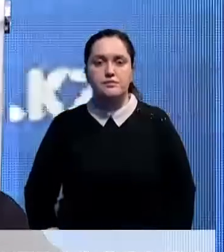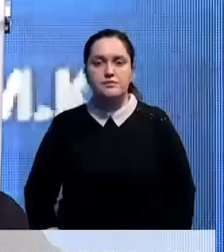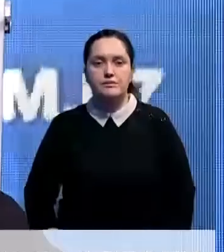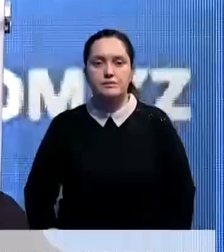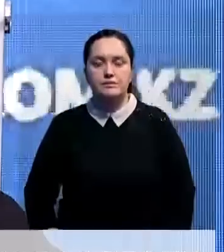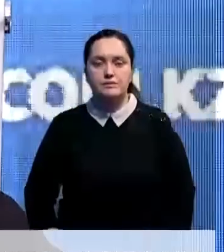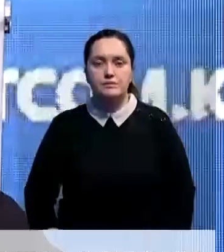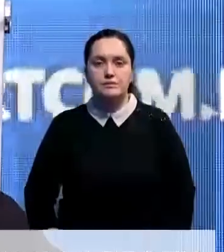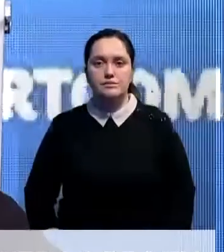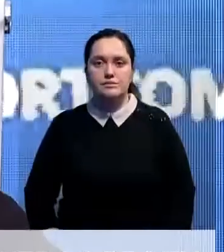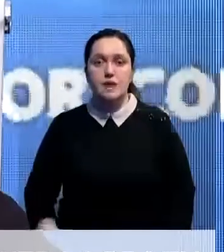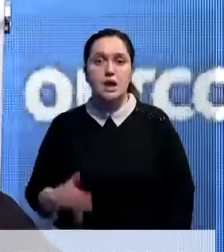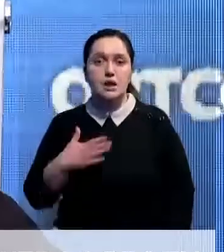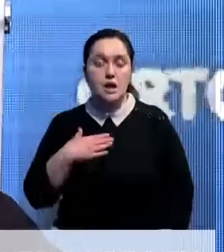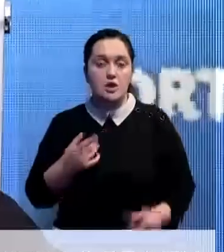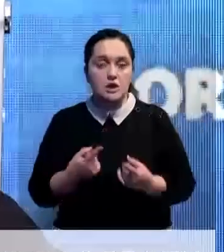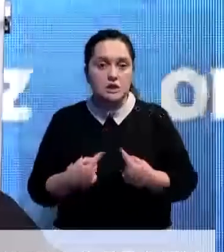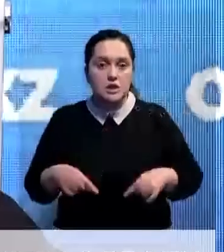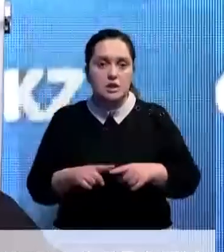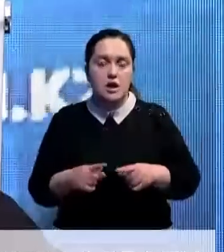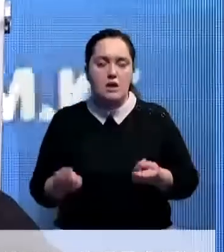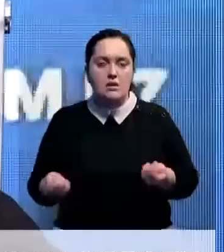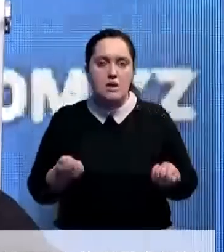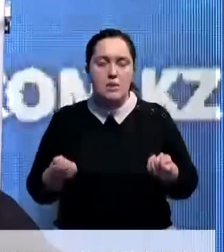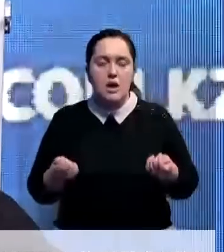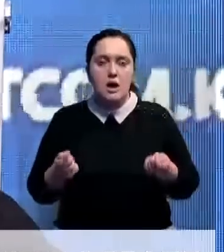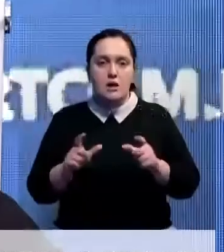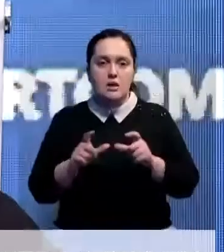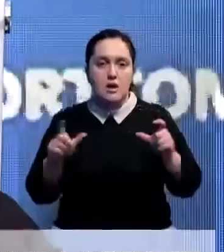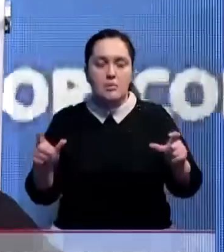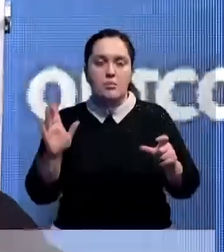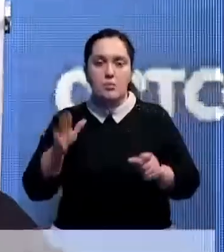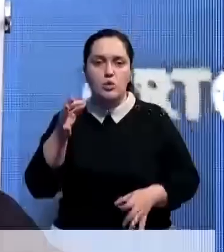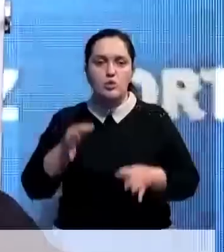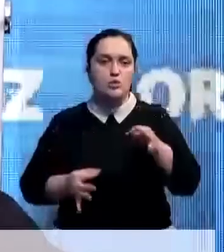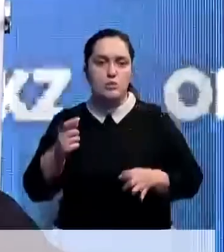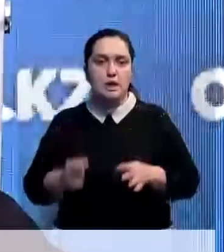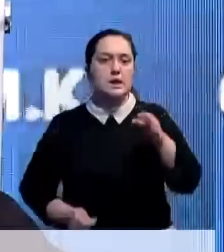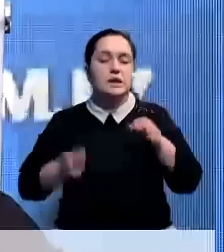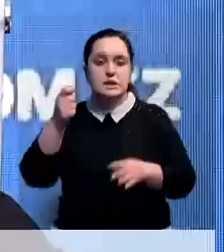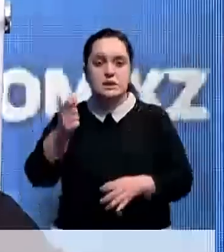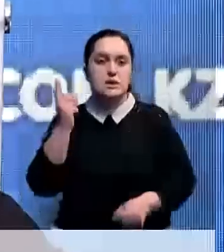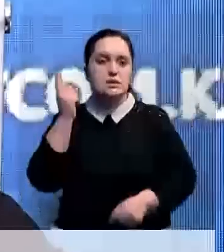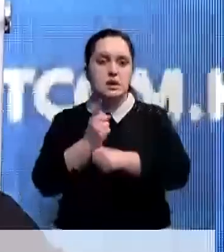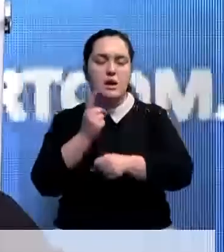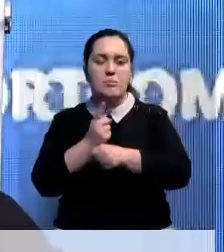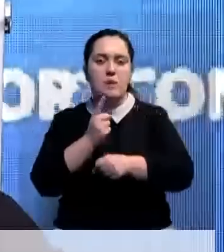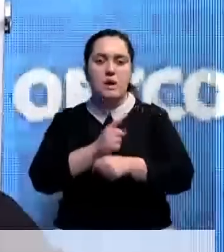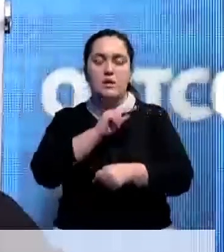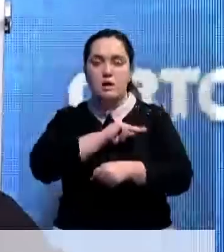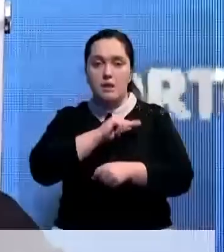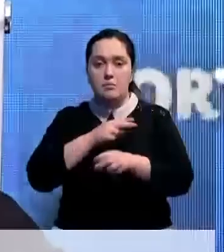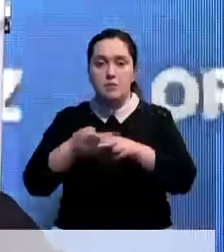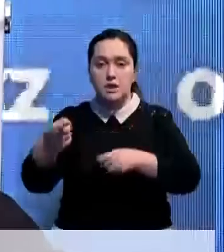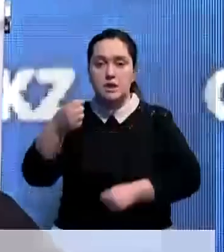С нашим территориальным департаментом будем прорабатывать вопрос и направлять судебный иск на запрет деятельности